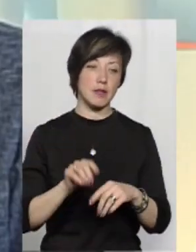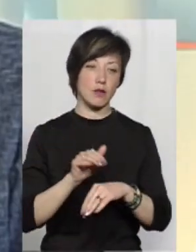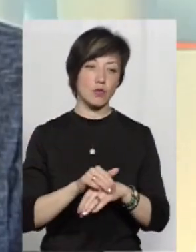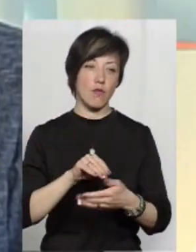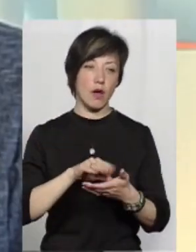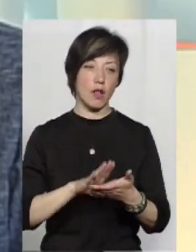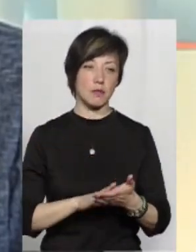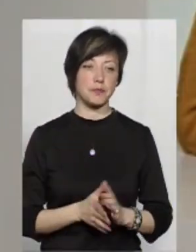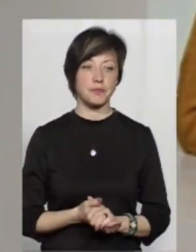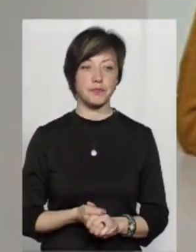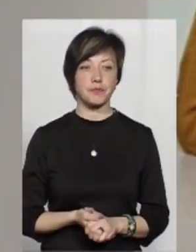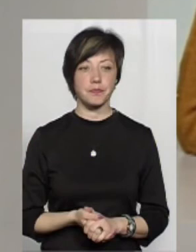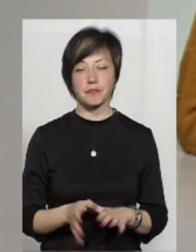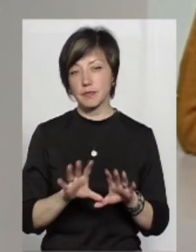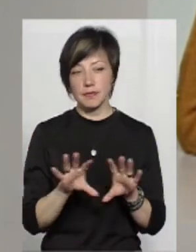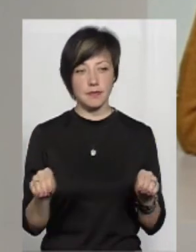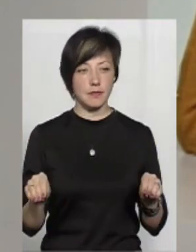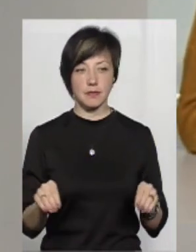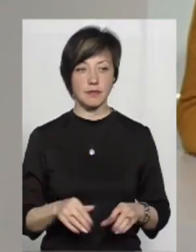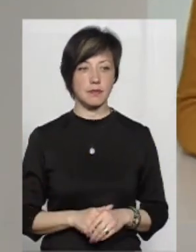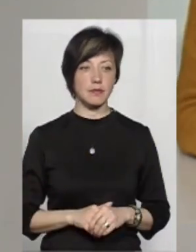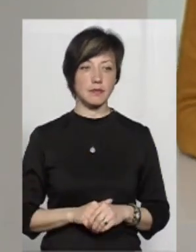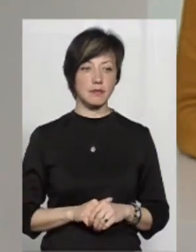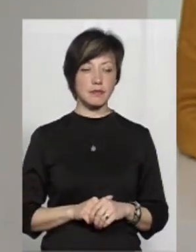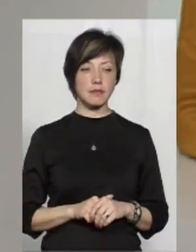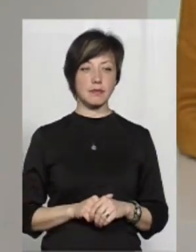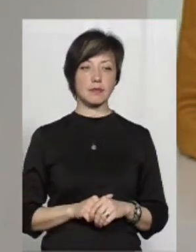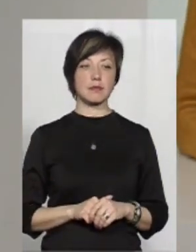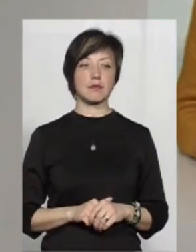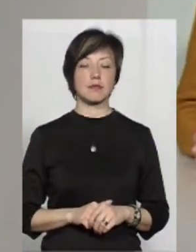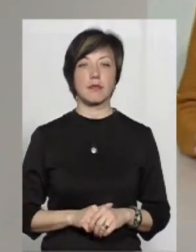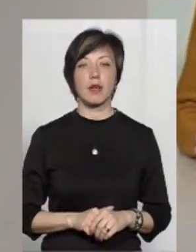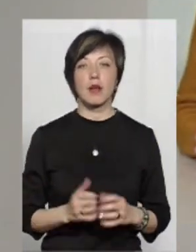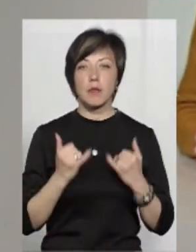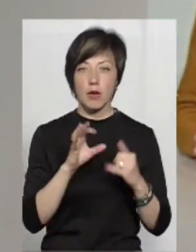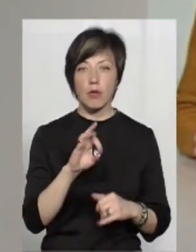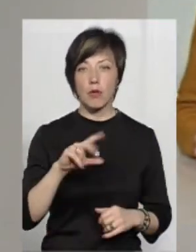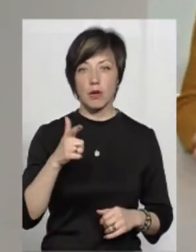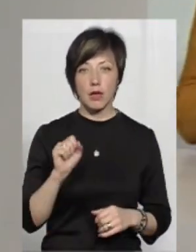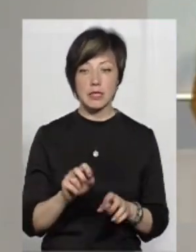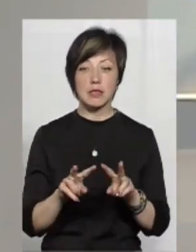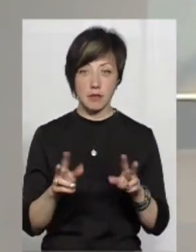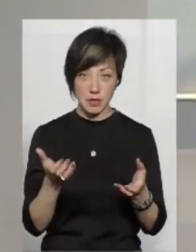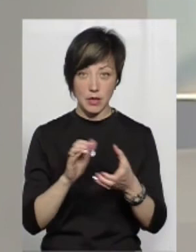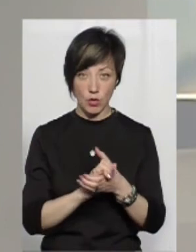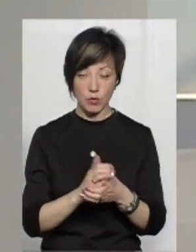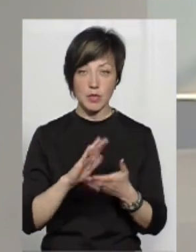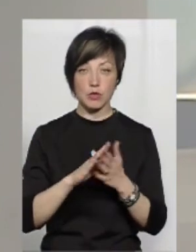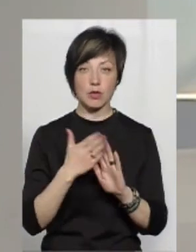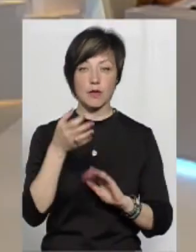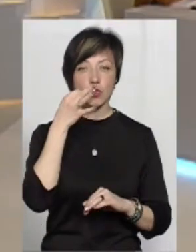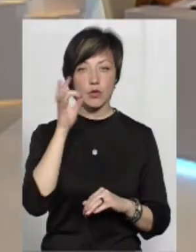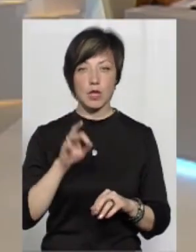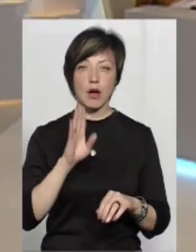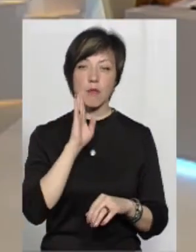зафіксувала. Ось весь механізм. Пані Ольго, а ще знайомі вам ситуації, отеж із вашого досвіду,